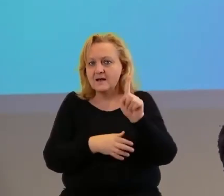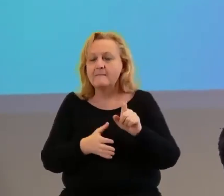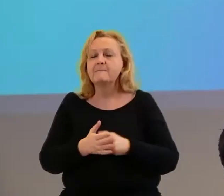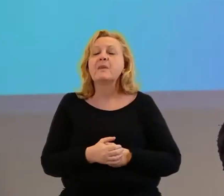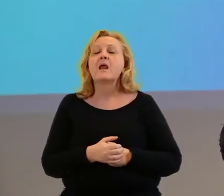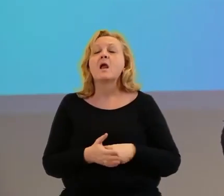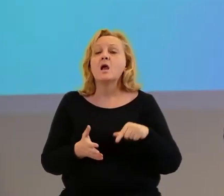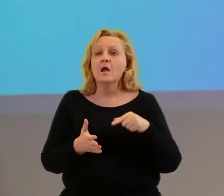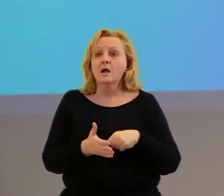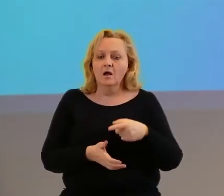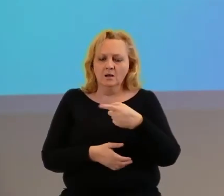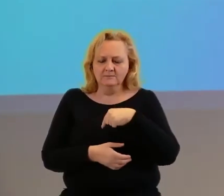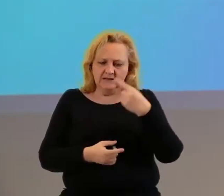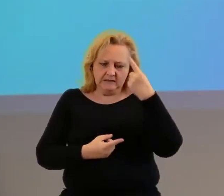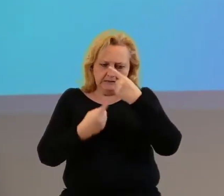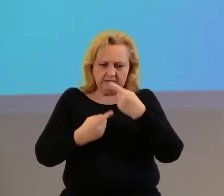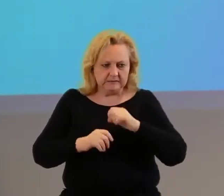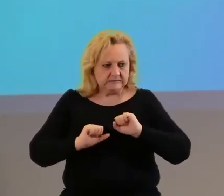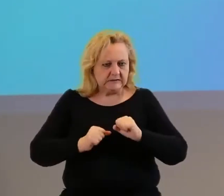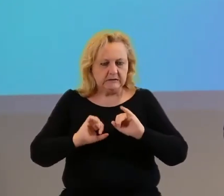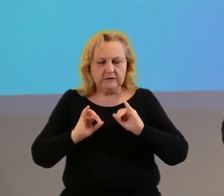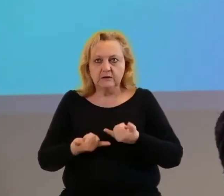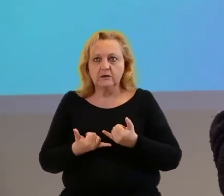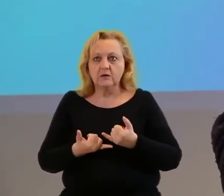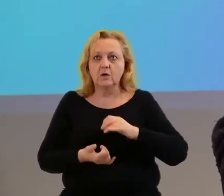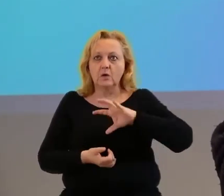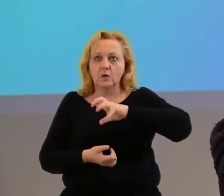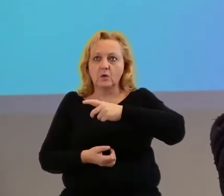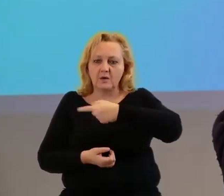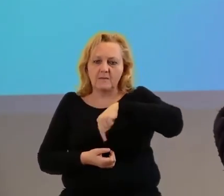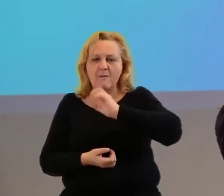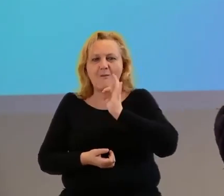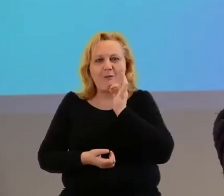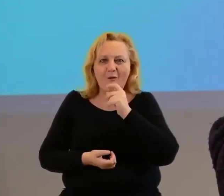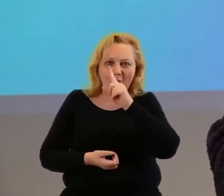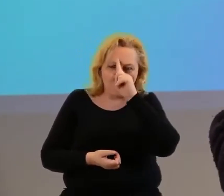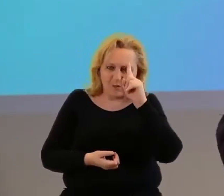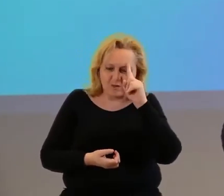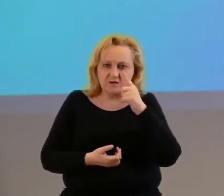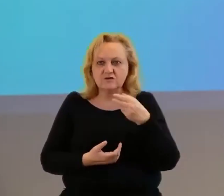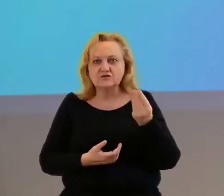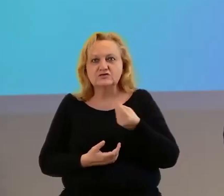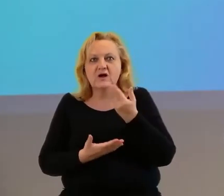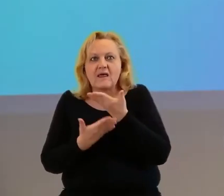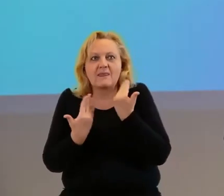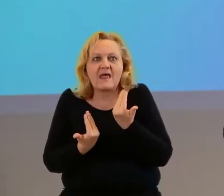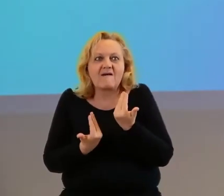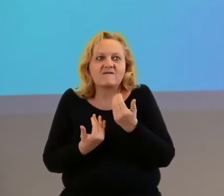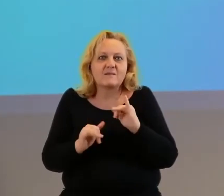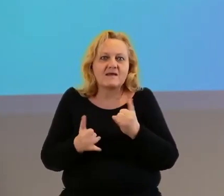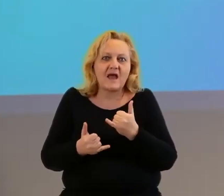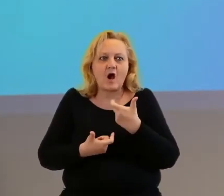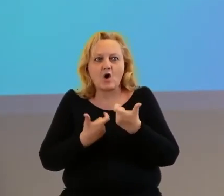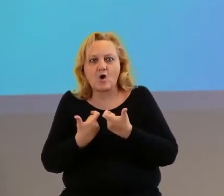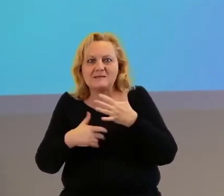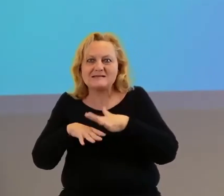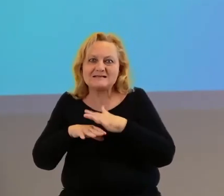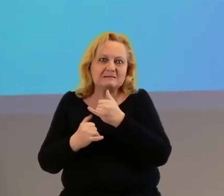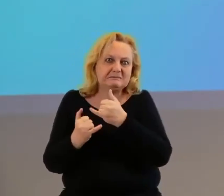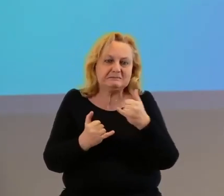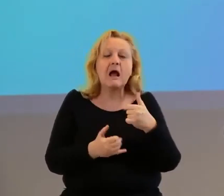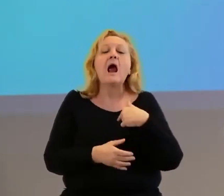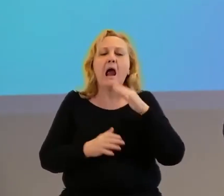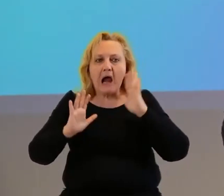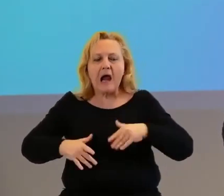I postanowiliśmy podjąć takie działania, wtedy jeszcze byliśmy taką grupą młodych ludzi, którzy nie do końca wiedzieli, jak się poruszać w tym systemie, ale postanowiliśmy